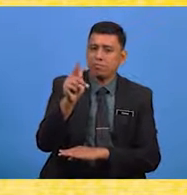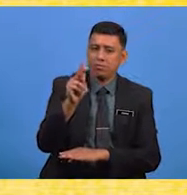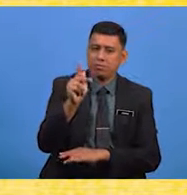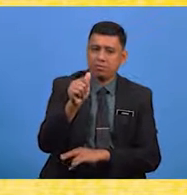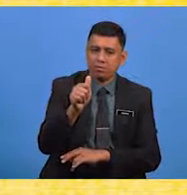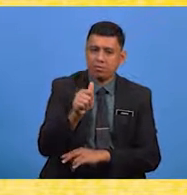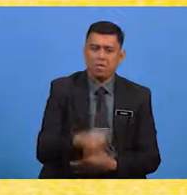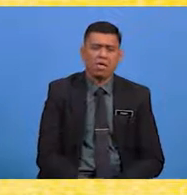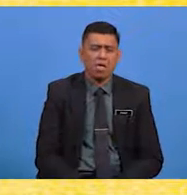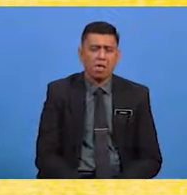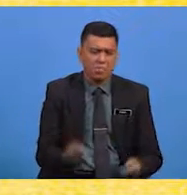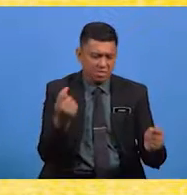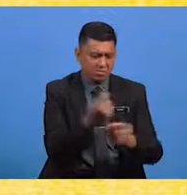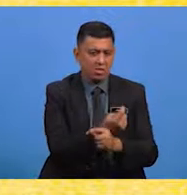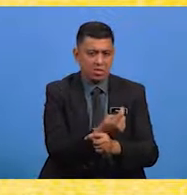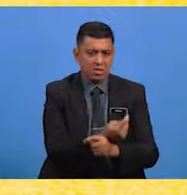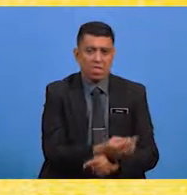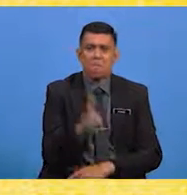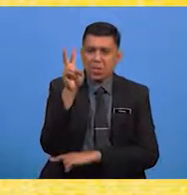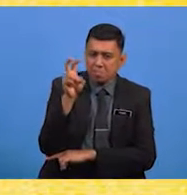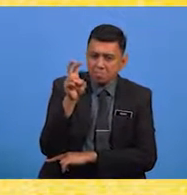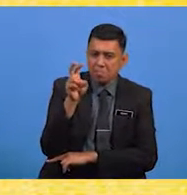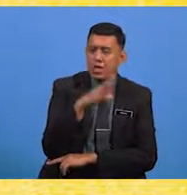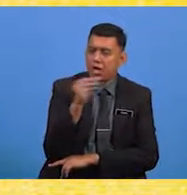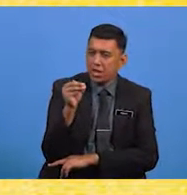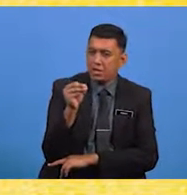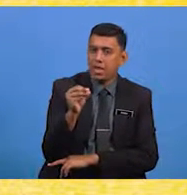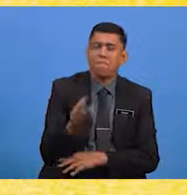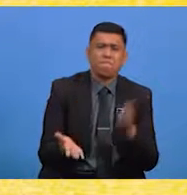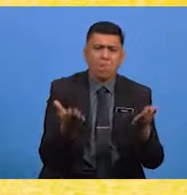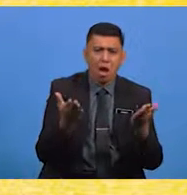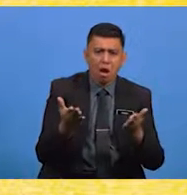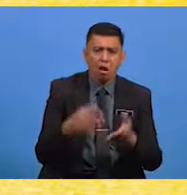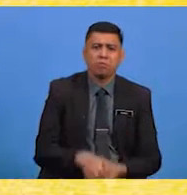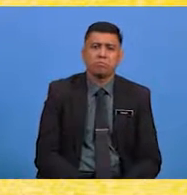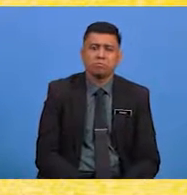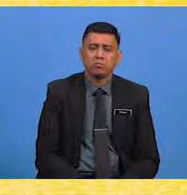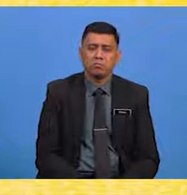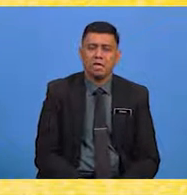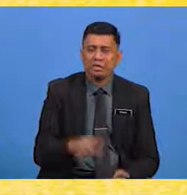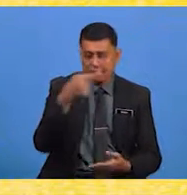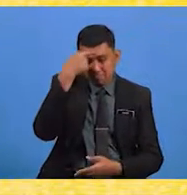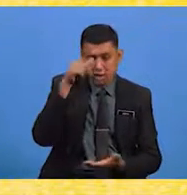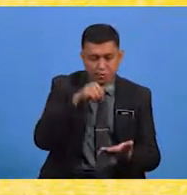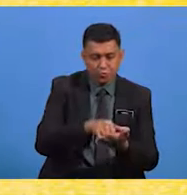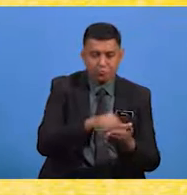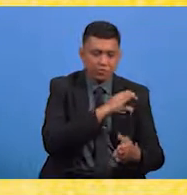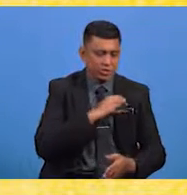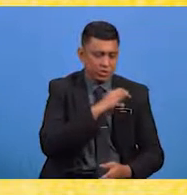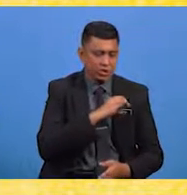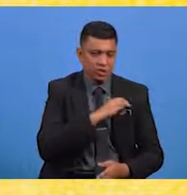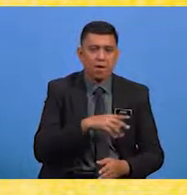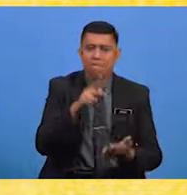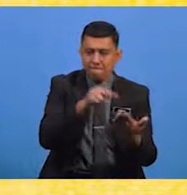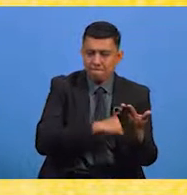bersifat bertentangan, berpasangan dan berangkapan Sebab itu, antara ciri-ciri pantun